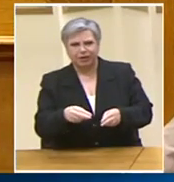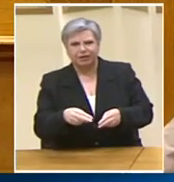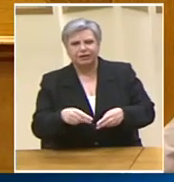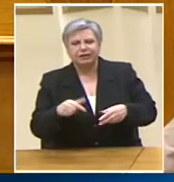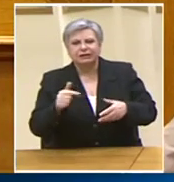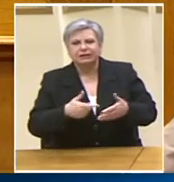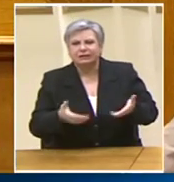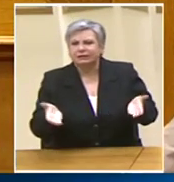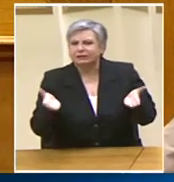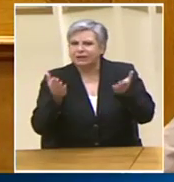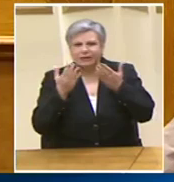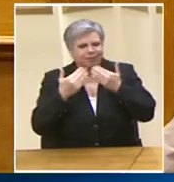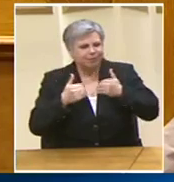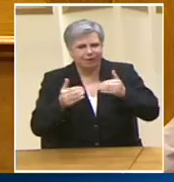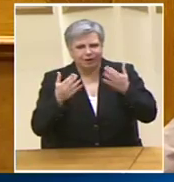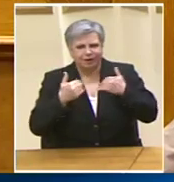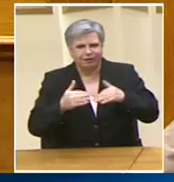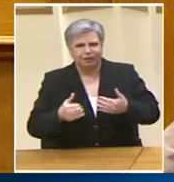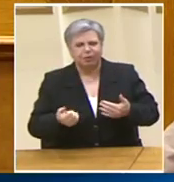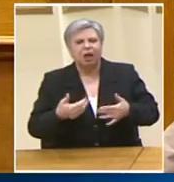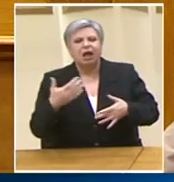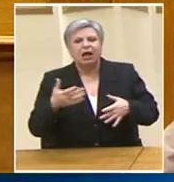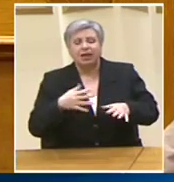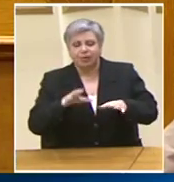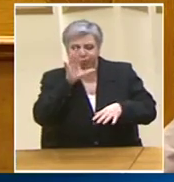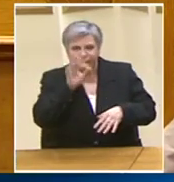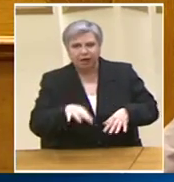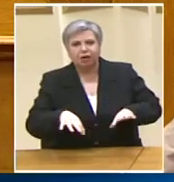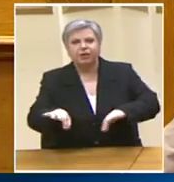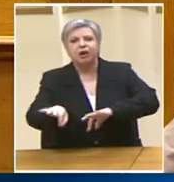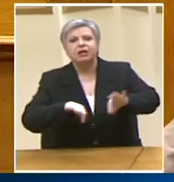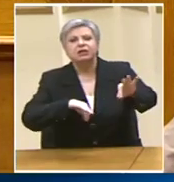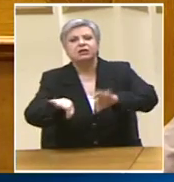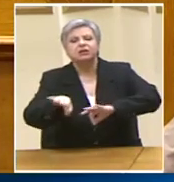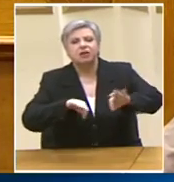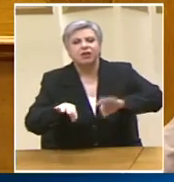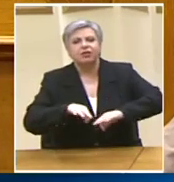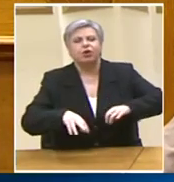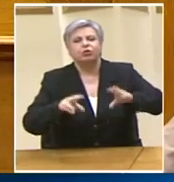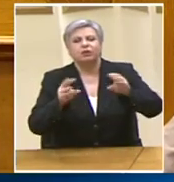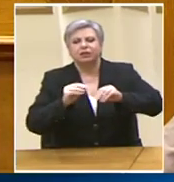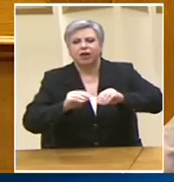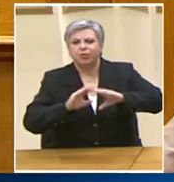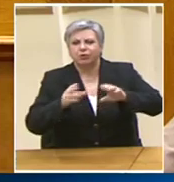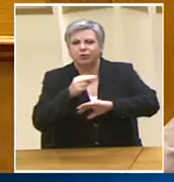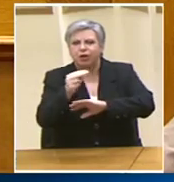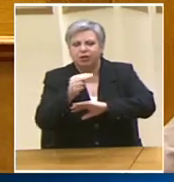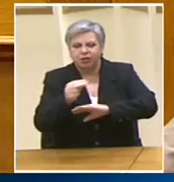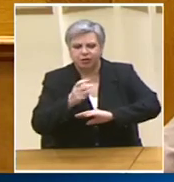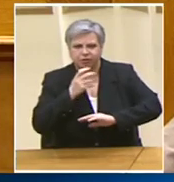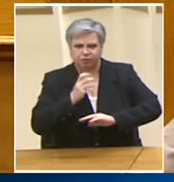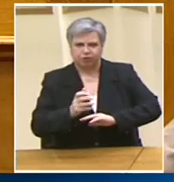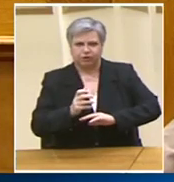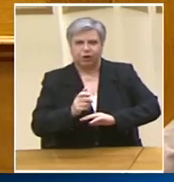Κανένα σχέδιο Για μείωση πλεονασμάτων Μόνο αυτά τα